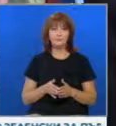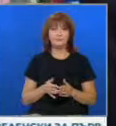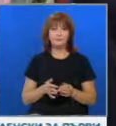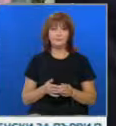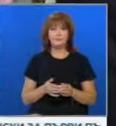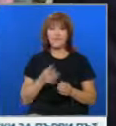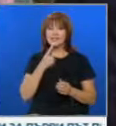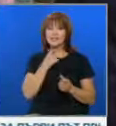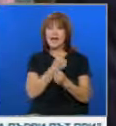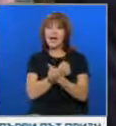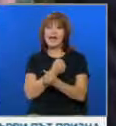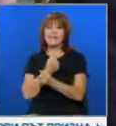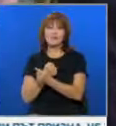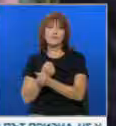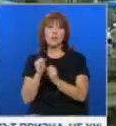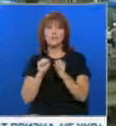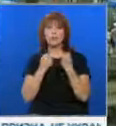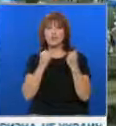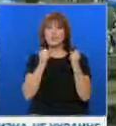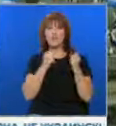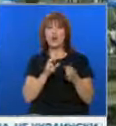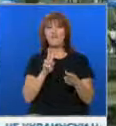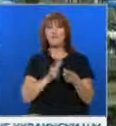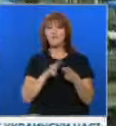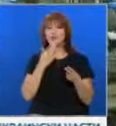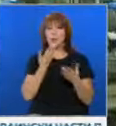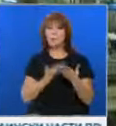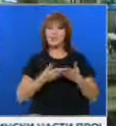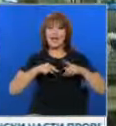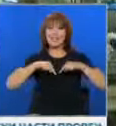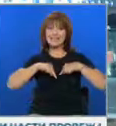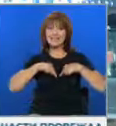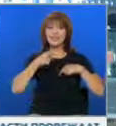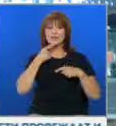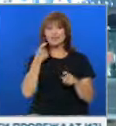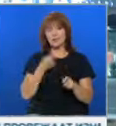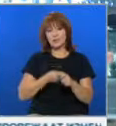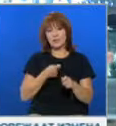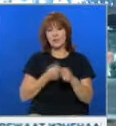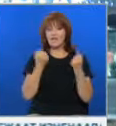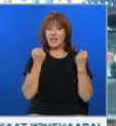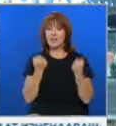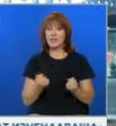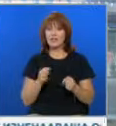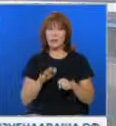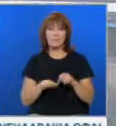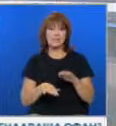За арестуваните протестиращи Александър Волчич обеща съд, защото се извършили тежки престъпления. Продължението